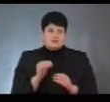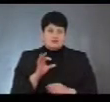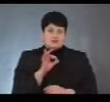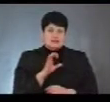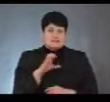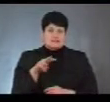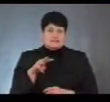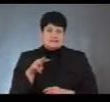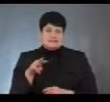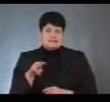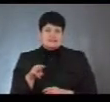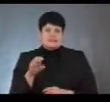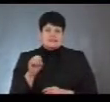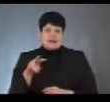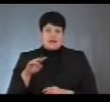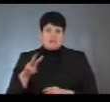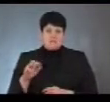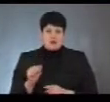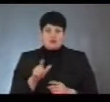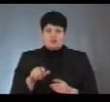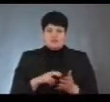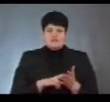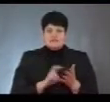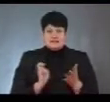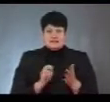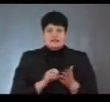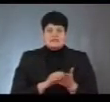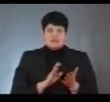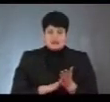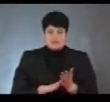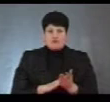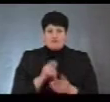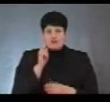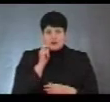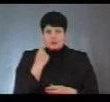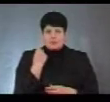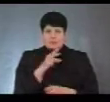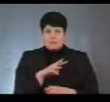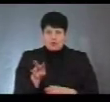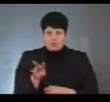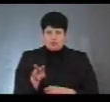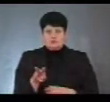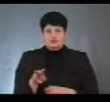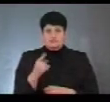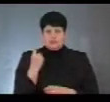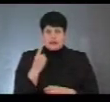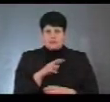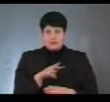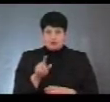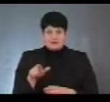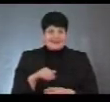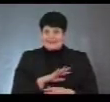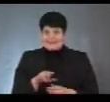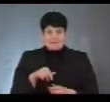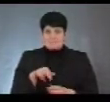що людей, які знялися з реєстрації в Україні майже мільйон. Тобто мільйон громадян України не підуть на